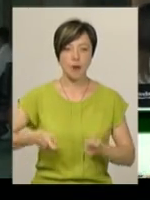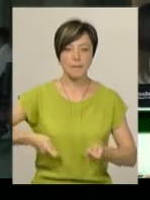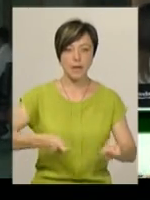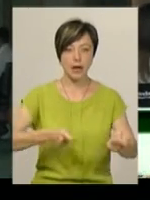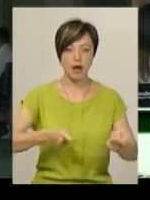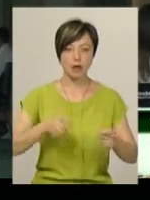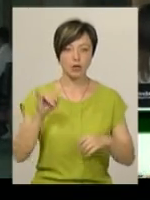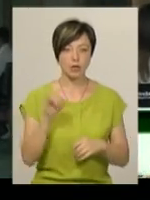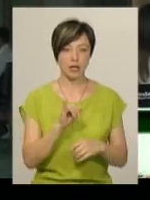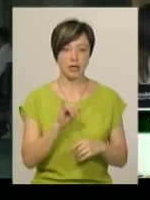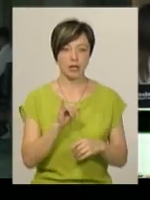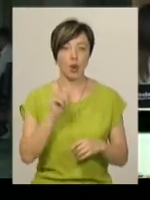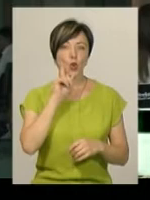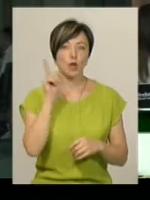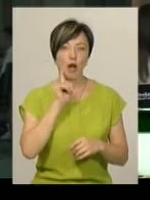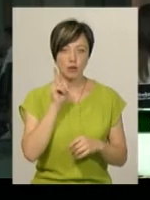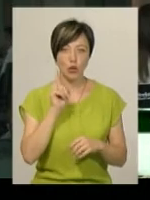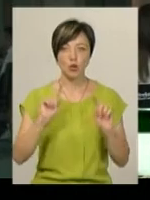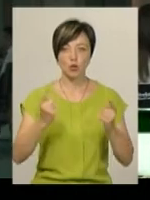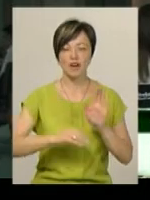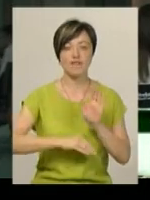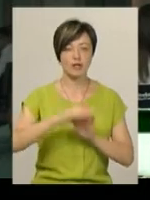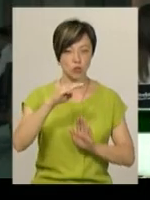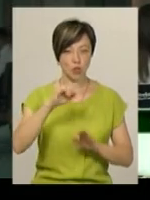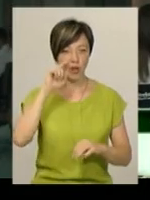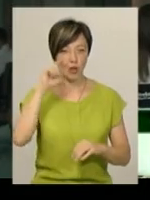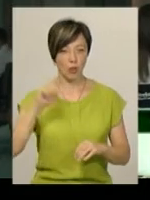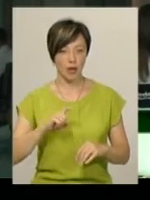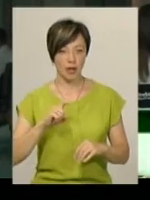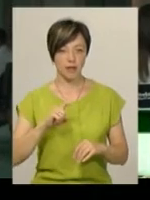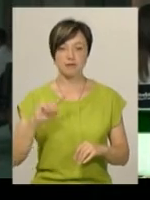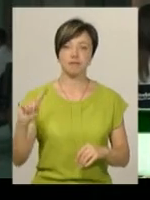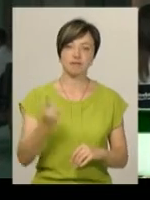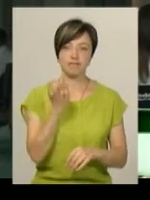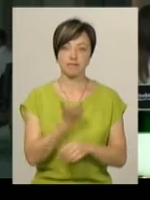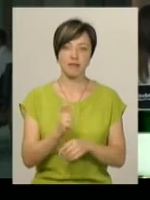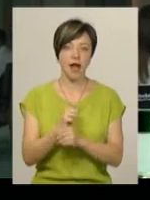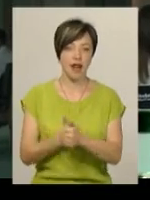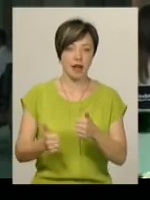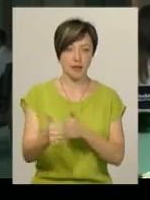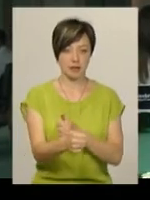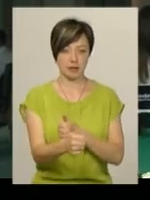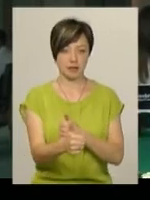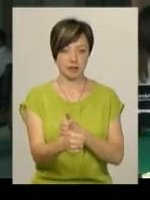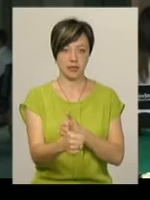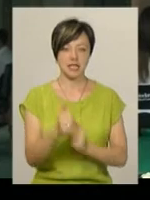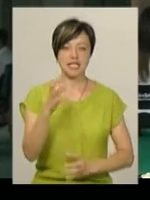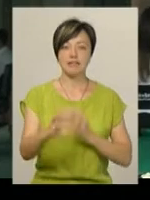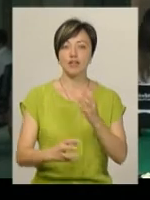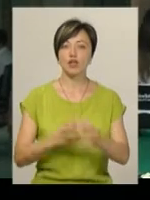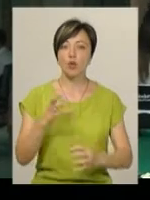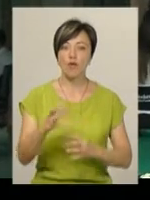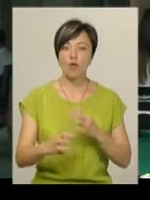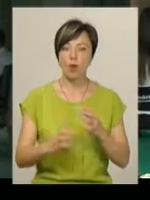юнацького дуже високий на Україні. Одні з лідерів світового